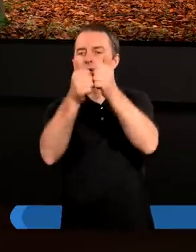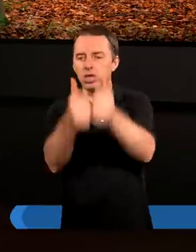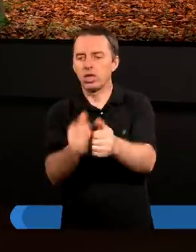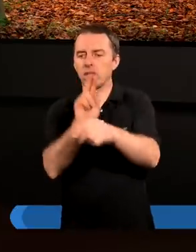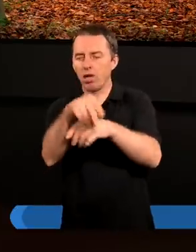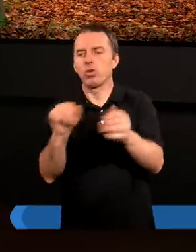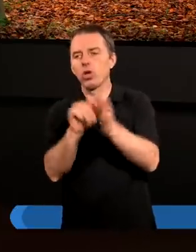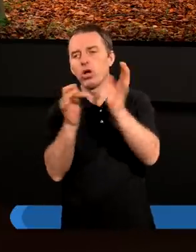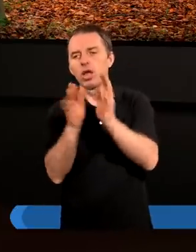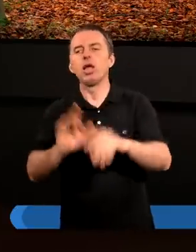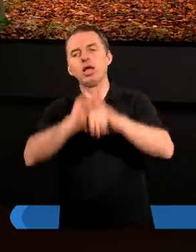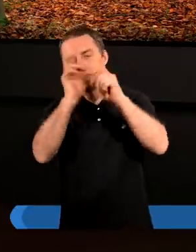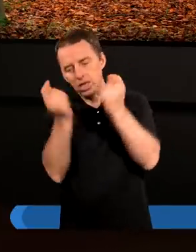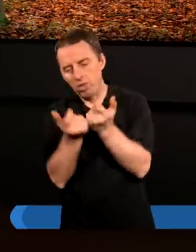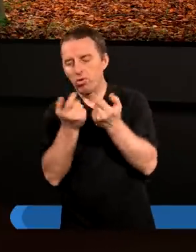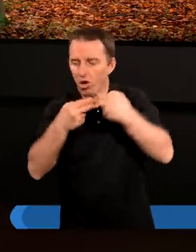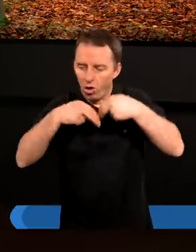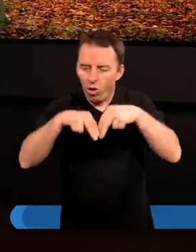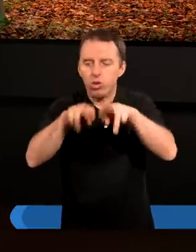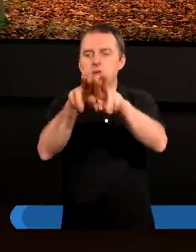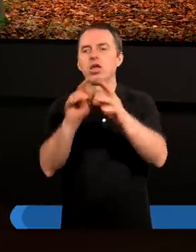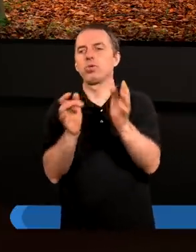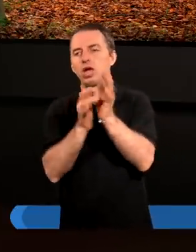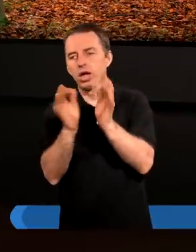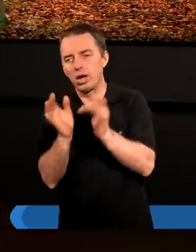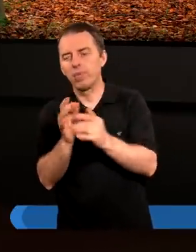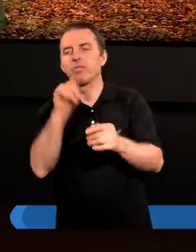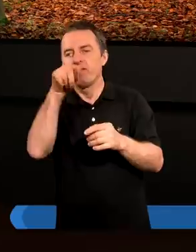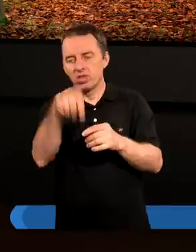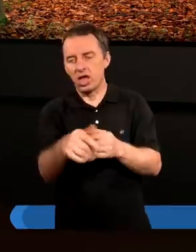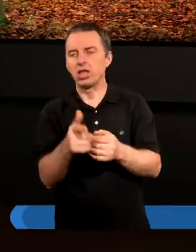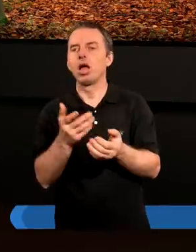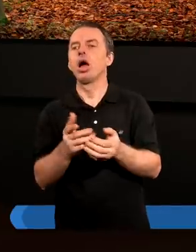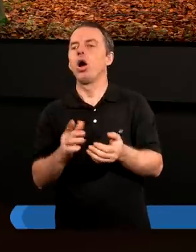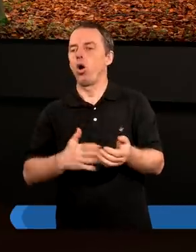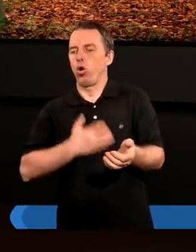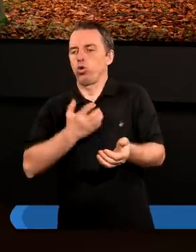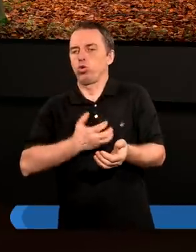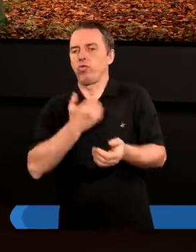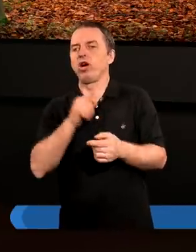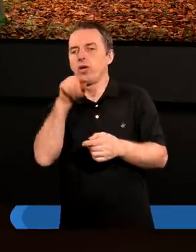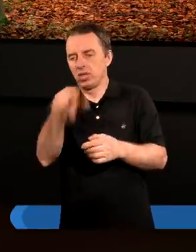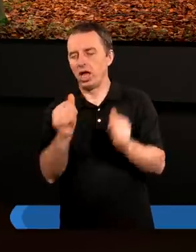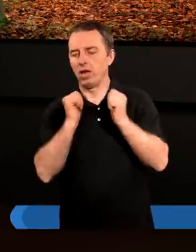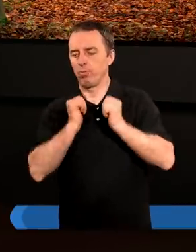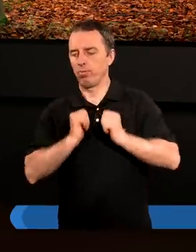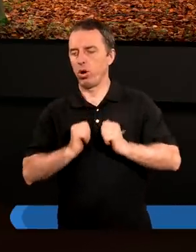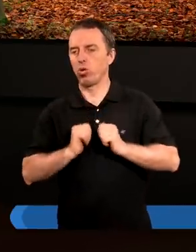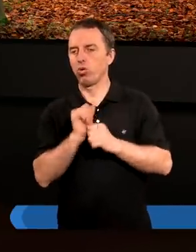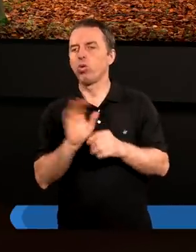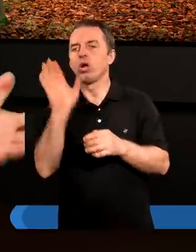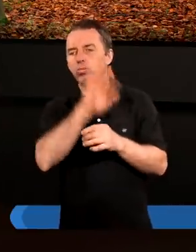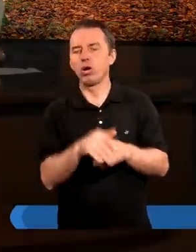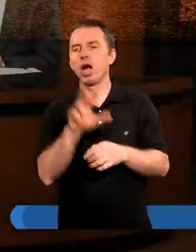Niego i całkowicie Mu się oddajemy i wtedy chyba odczuwamy też ten pokój z Bogiem.